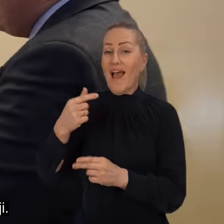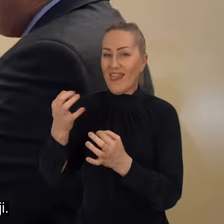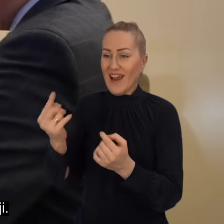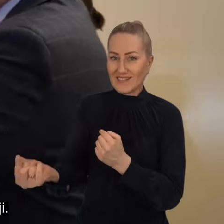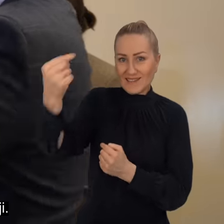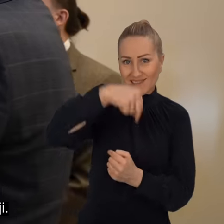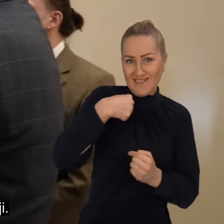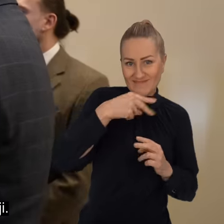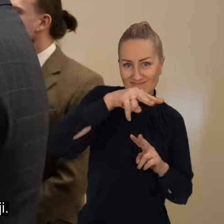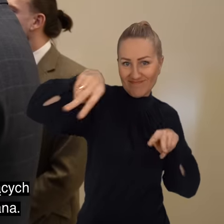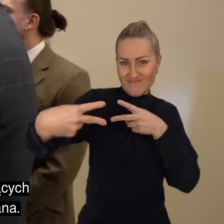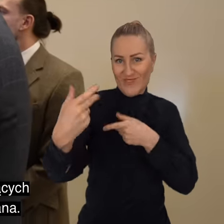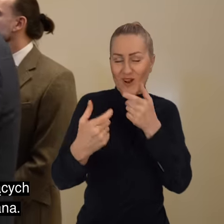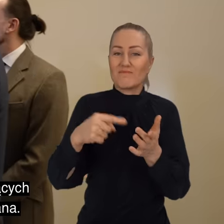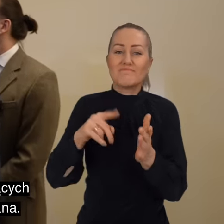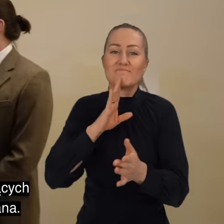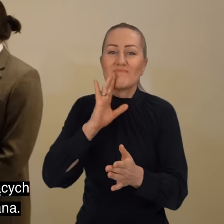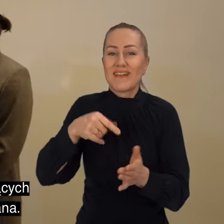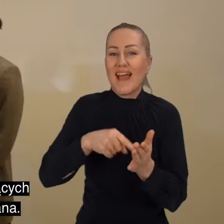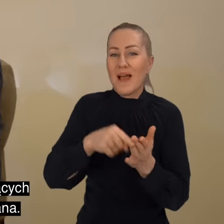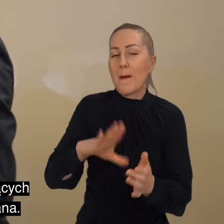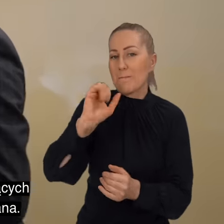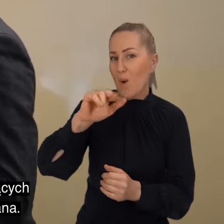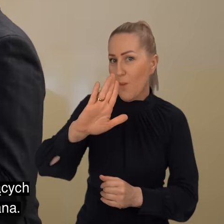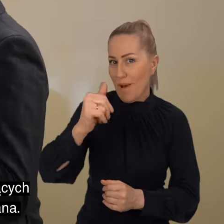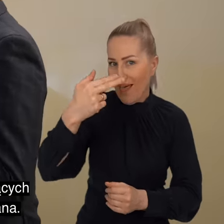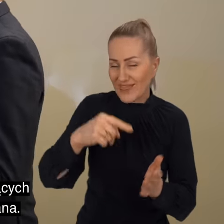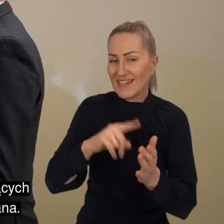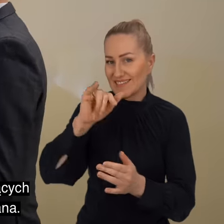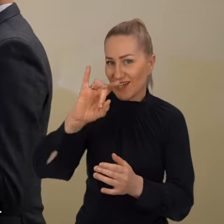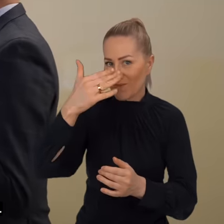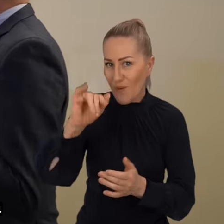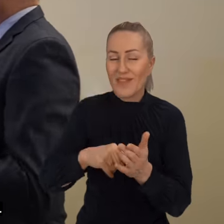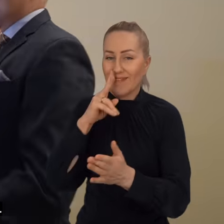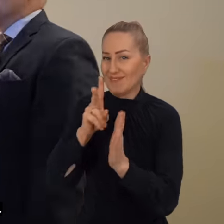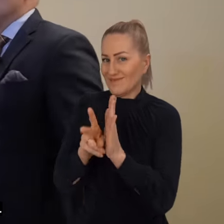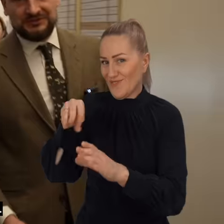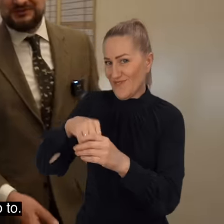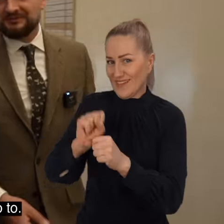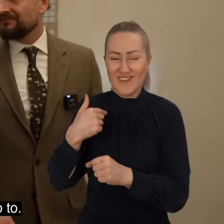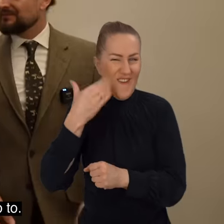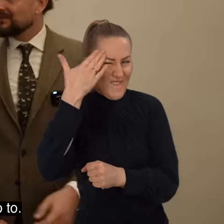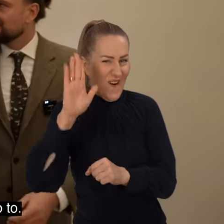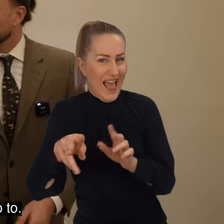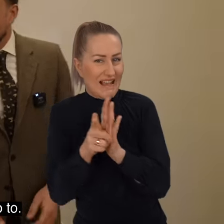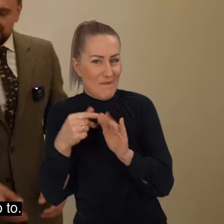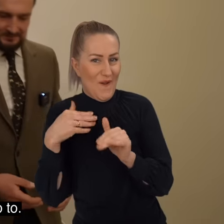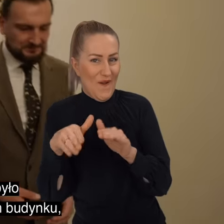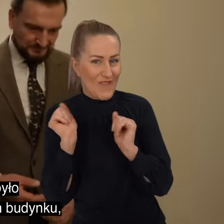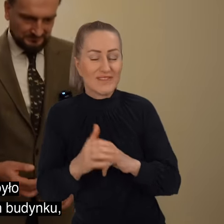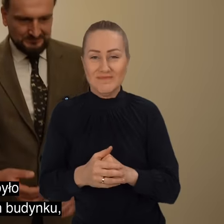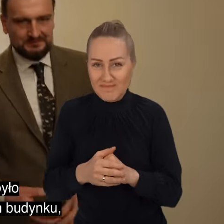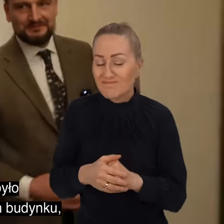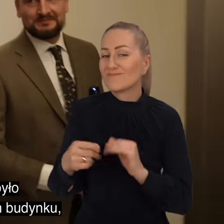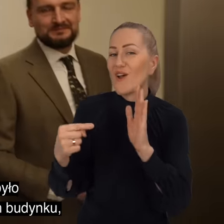w telewizji, teraz sama jest w telewizji. To jest jak gabinet niekończących się lustrem. Zygmunta Bałmana. Ja to wolę unikać, kawałci. Całą ideą tej opowieści było